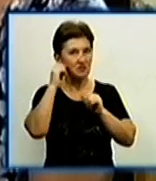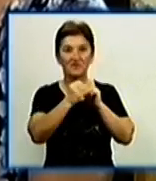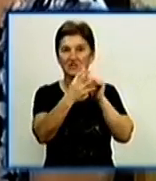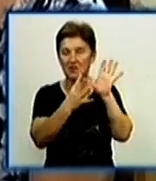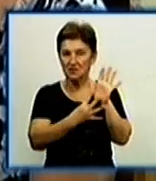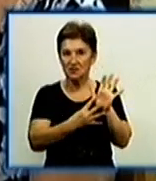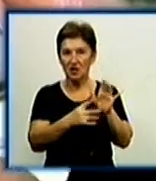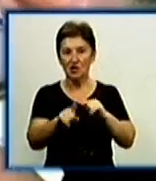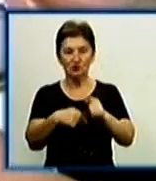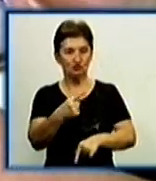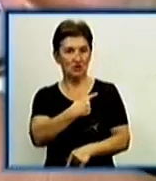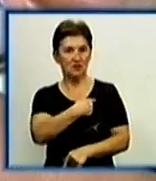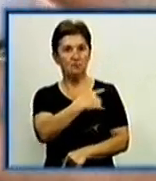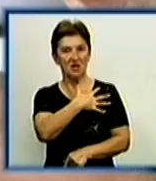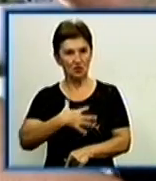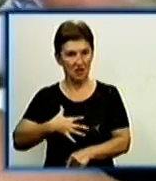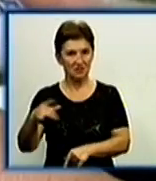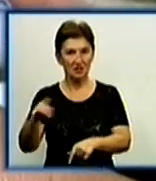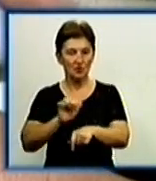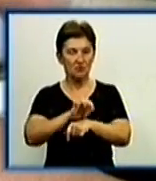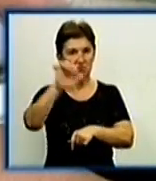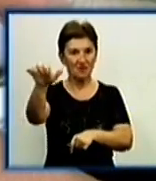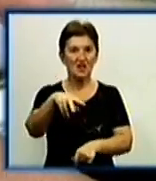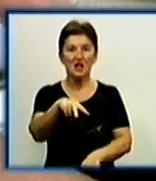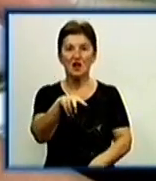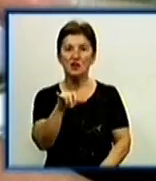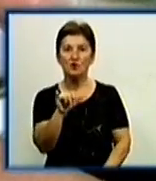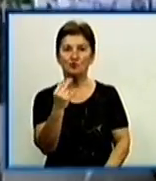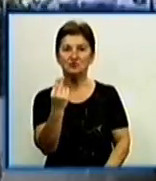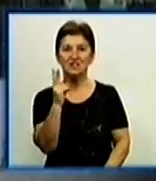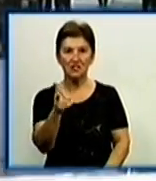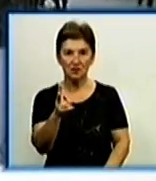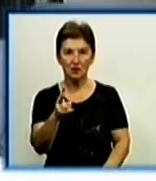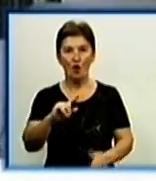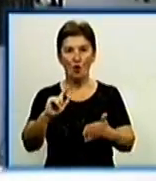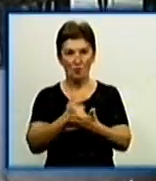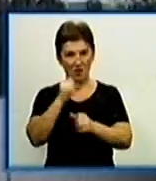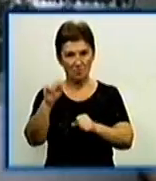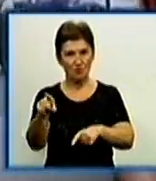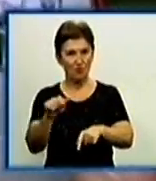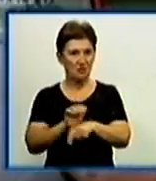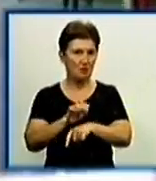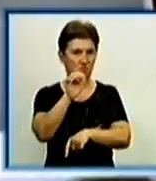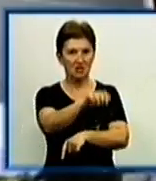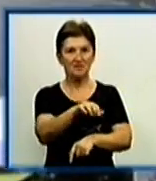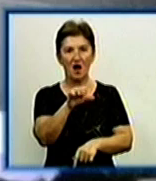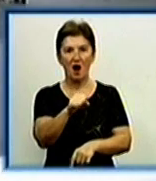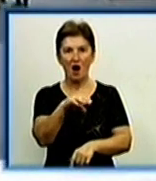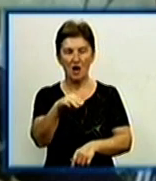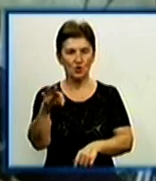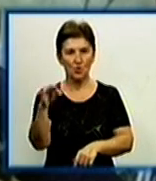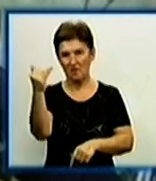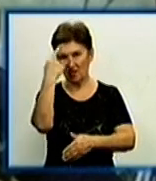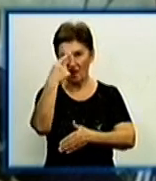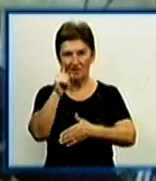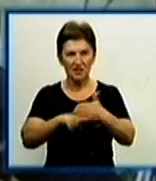його через поранення за ротацією відправили у Луцьк. Проте в будь-який момент хлопця можуть знову направити до АТО. Пані Аліна вірить, що